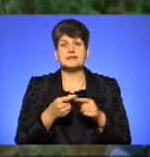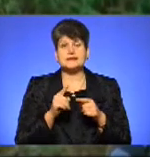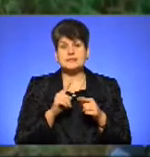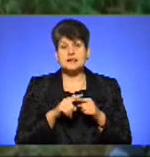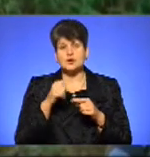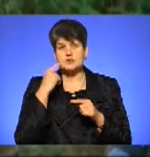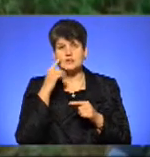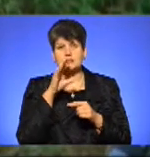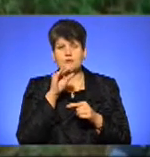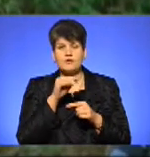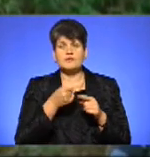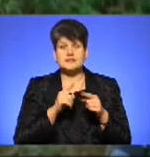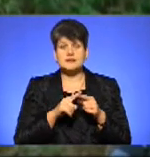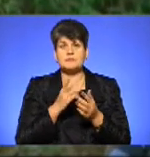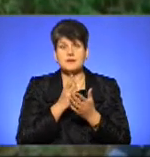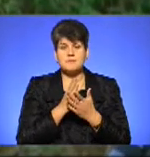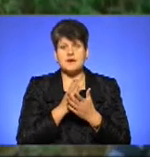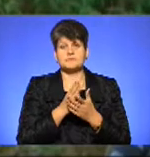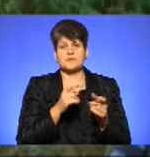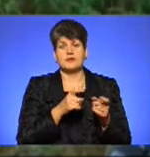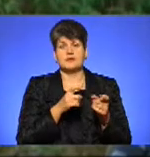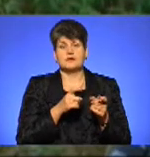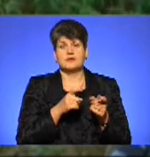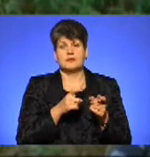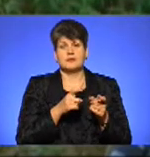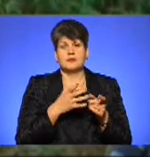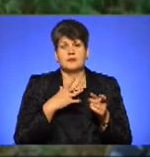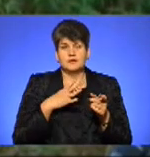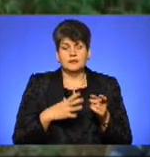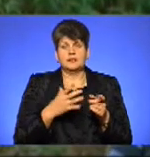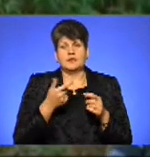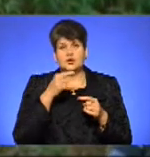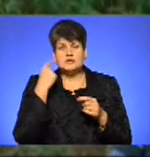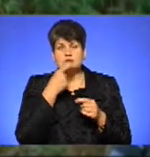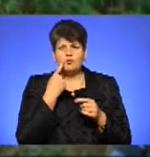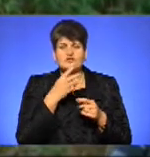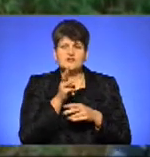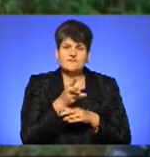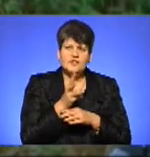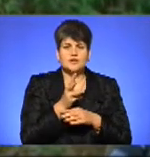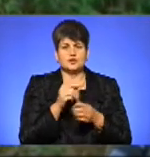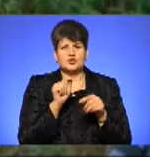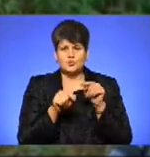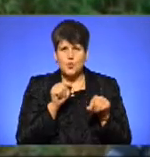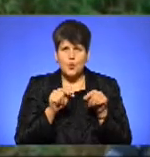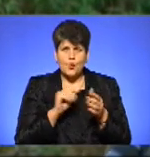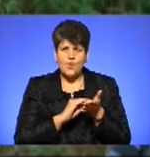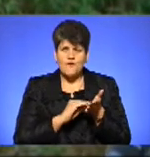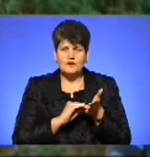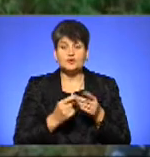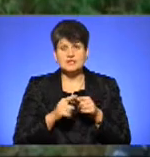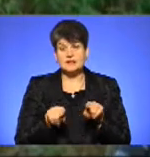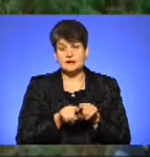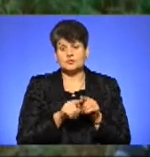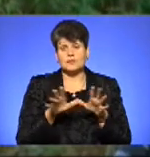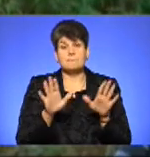є пряма перенесення російської мови. Чи це аудіопродукт, чи це відеопродукт, чи це, скажімо, друкована продукта, це теж є продукт.